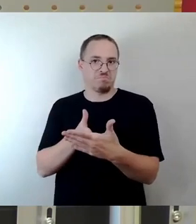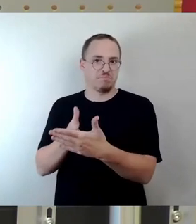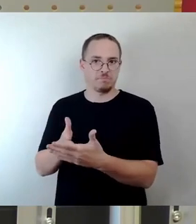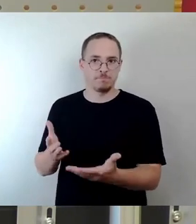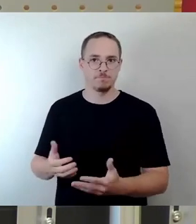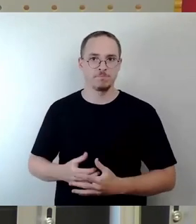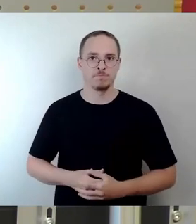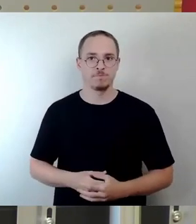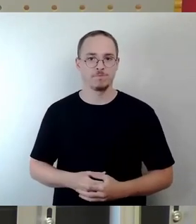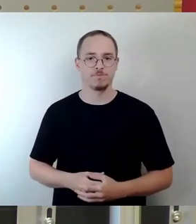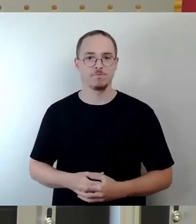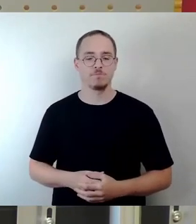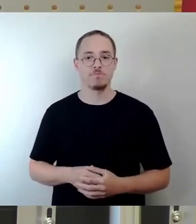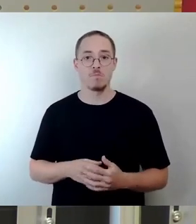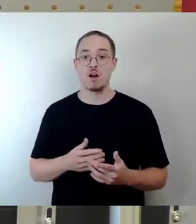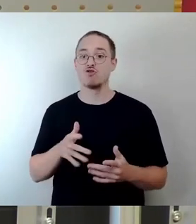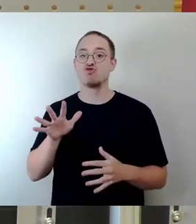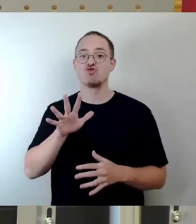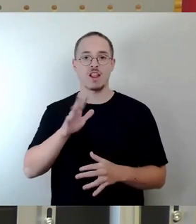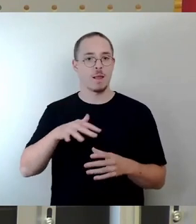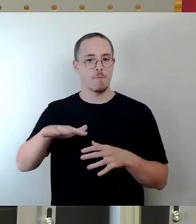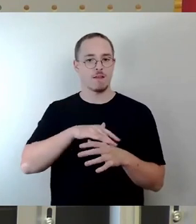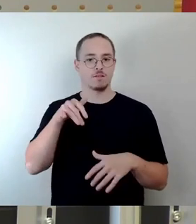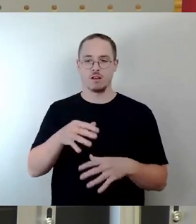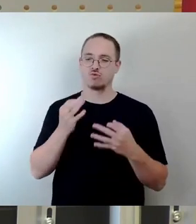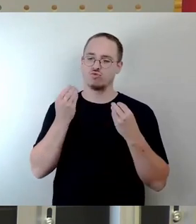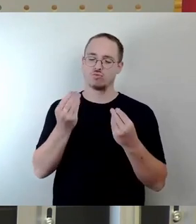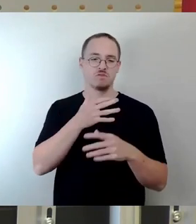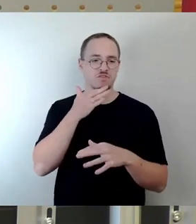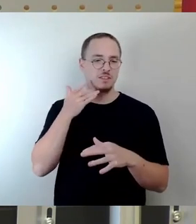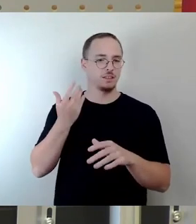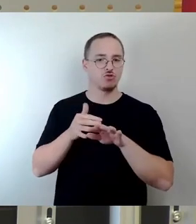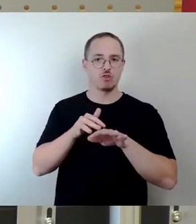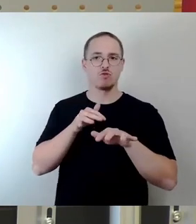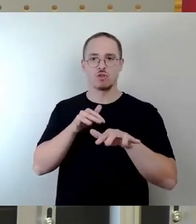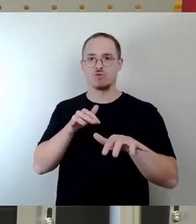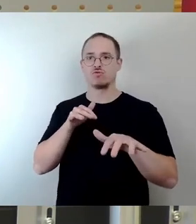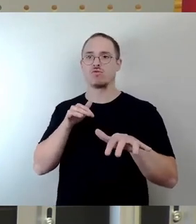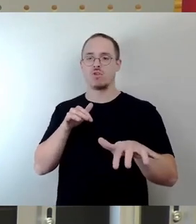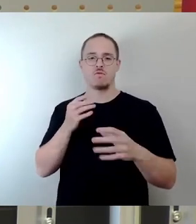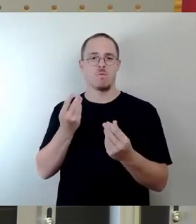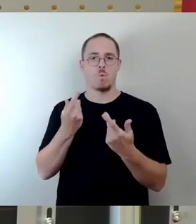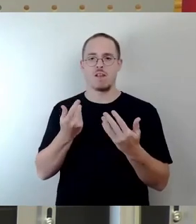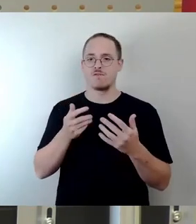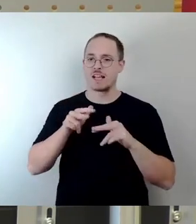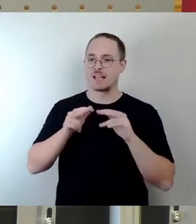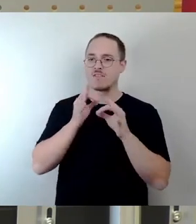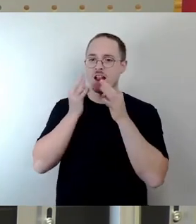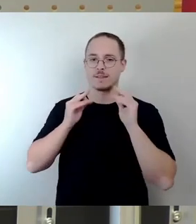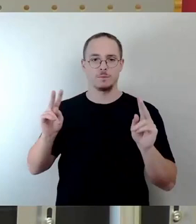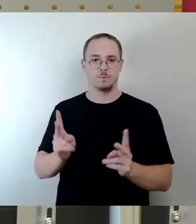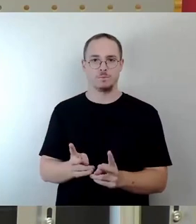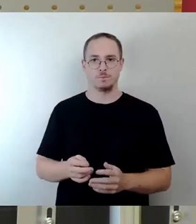beispielsweise am Schillerplatz, bei denen wir eine zunehmende Verschlechterung der Verkehrsqualitäten erleben. Und wir haben eine Stadt, die inzwischen den traurigen Titel